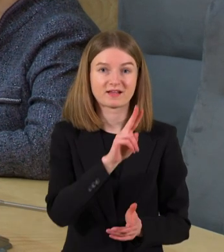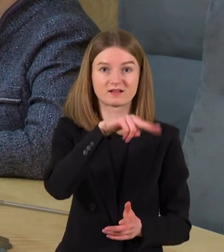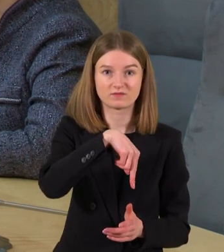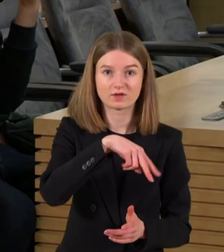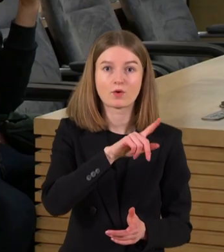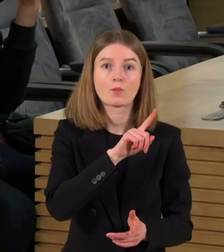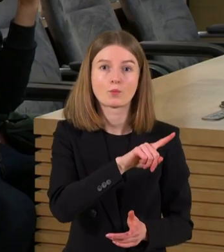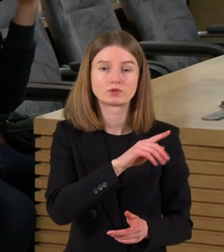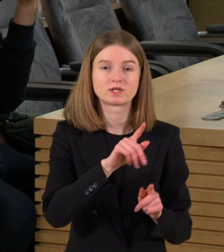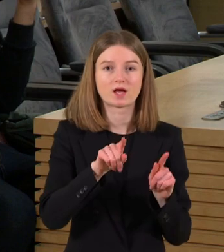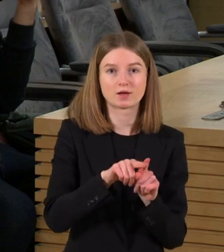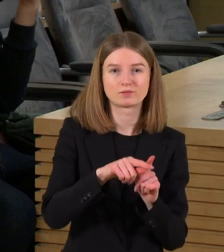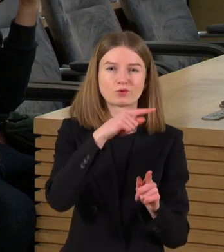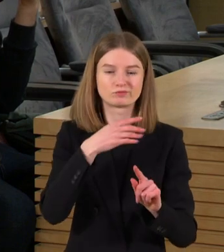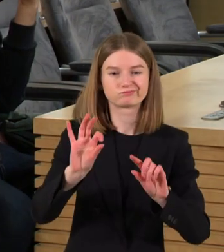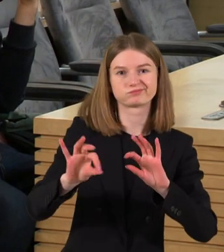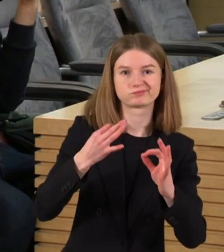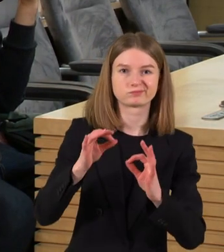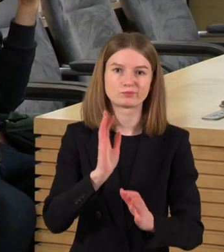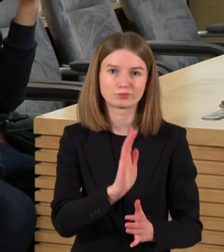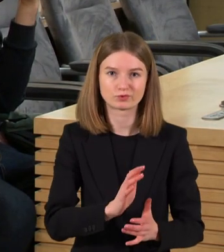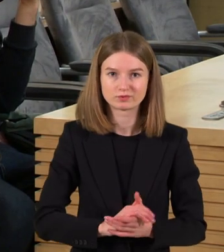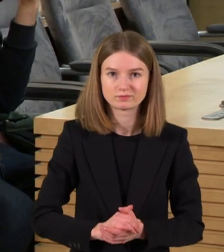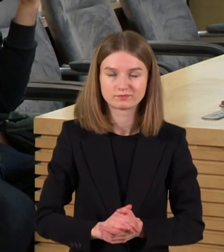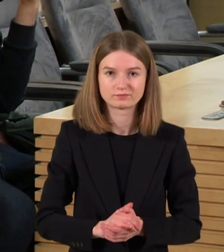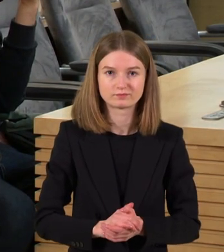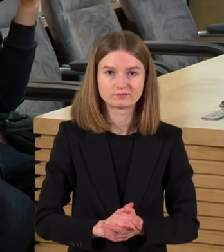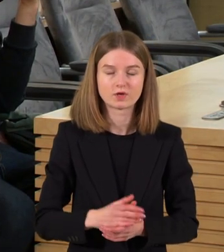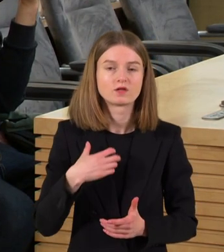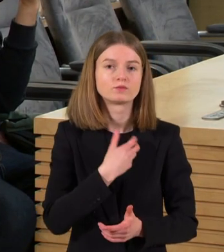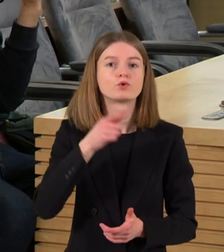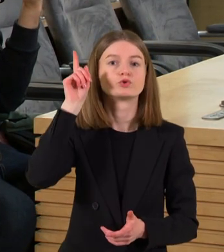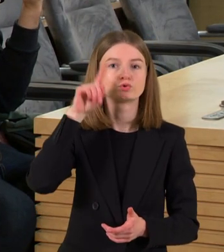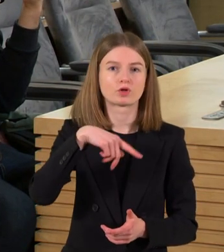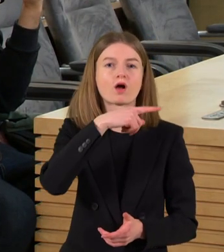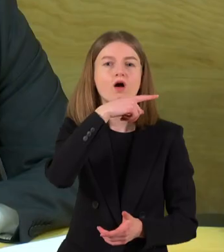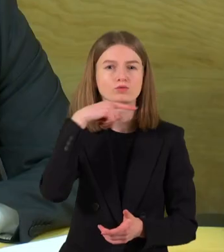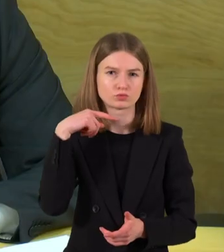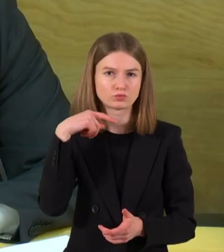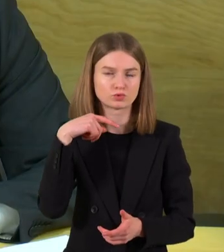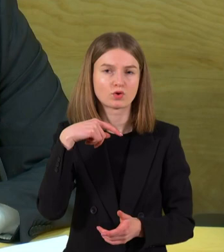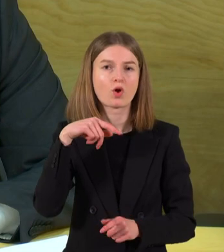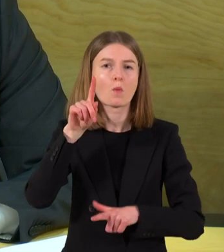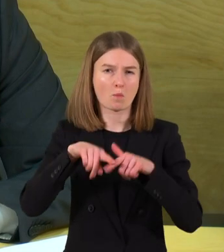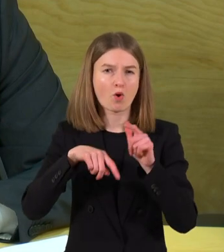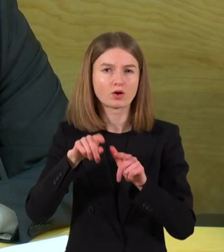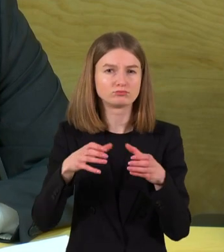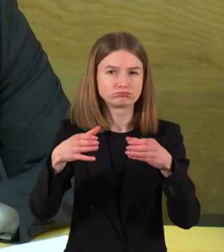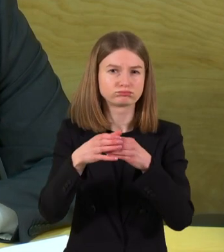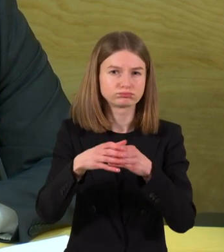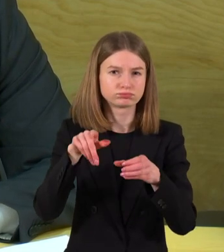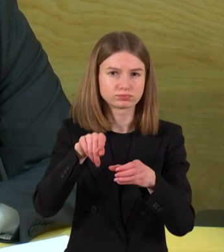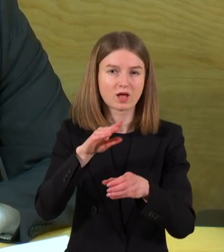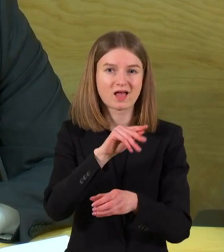vyks dūmos veikėjų performansai provokacijos. Reikia žinoti, kad Prusijos federacijos delegacija ESBO parlamentinės